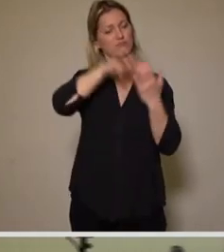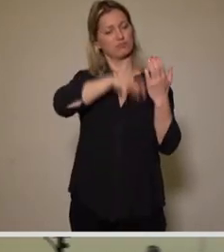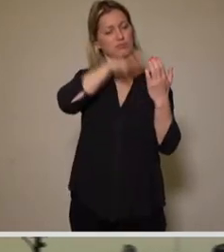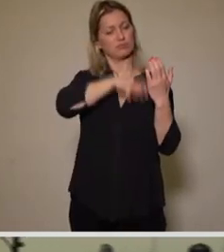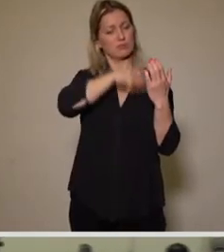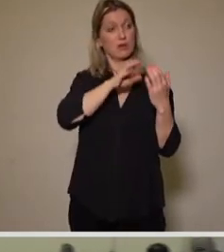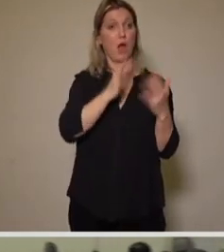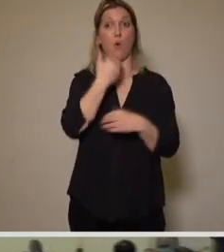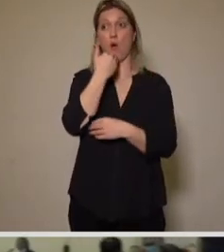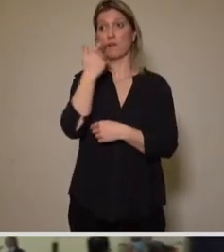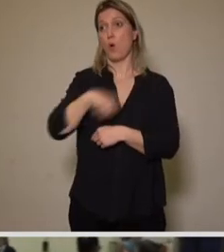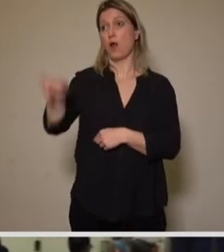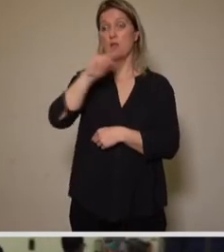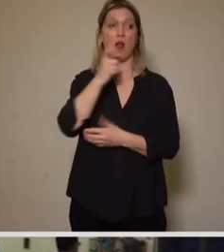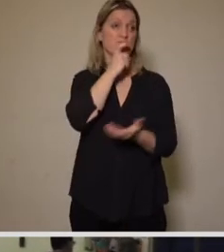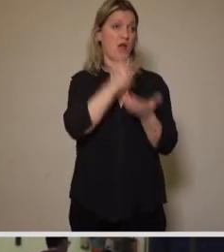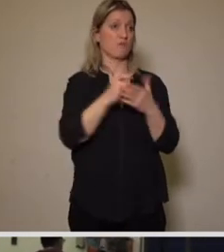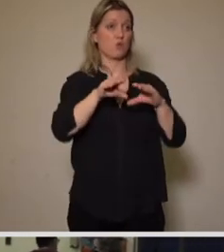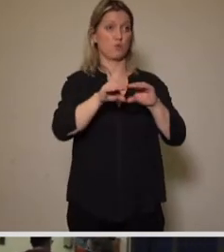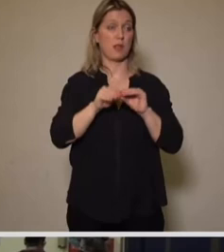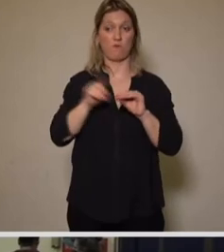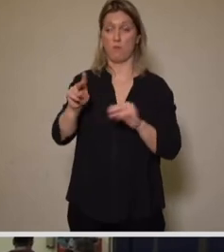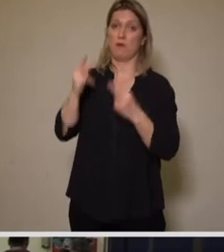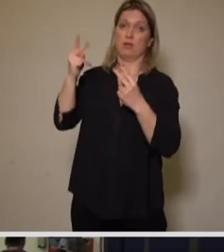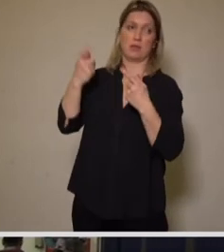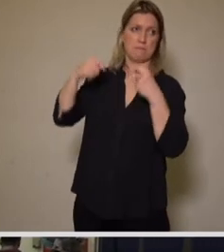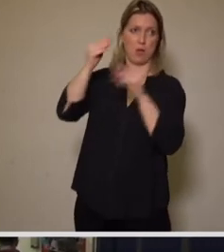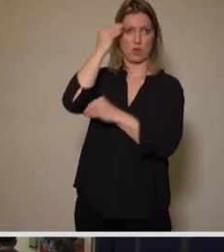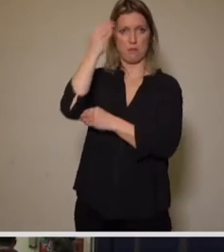einen verantwortlichen Umgang mit diesem bedeutenden Baudenkmal Dresdens. Vielen Dank.